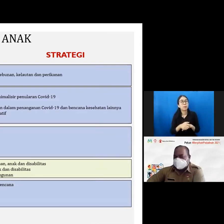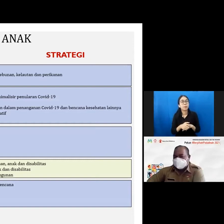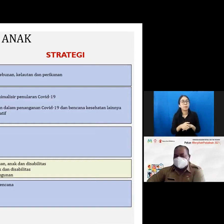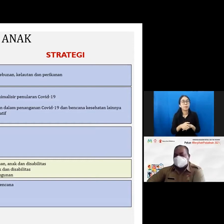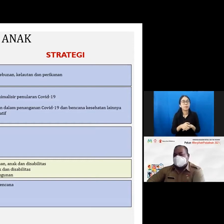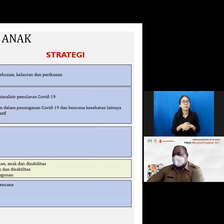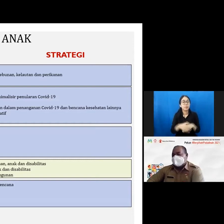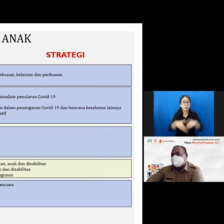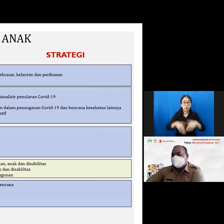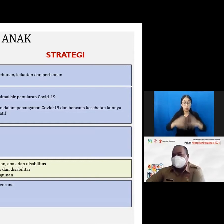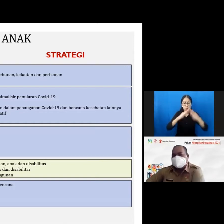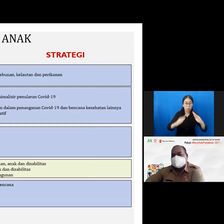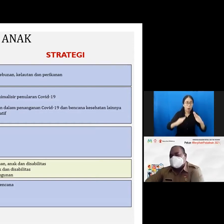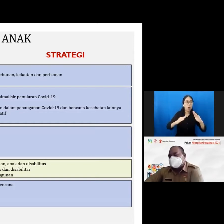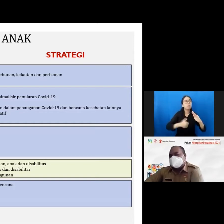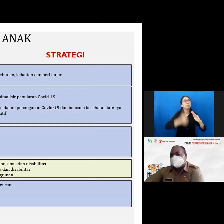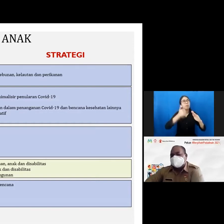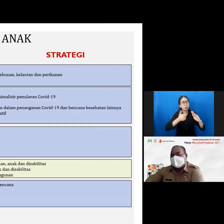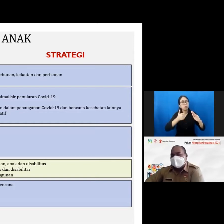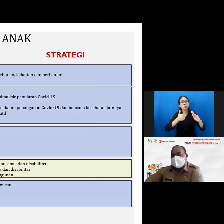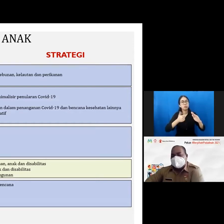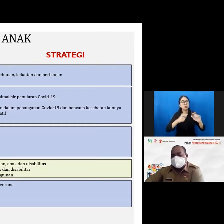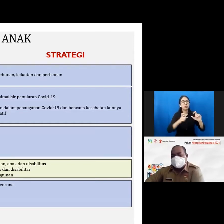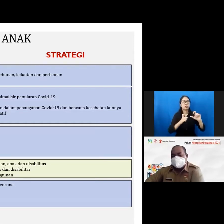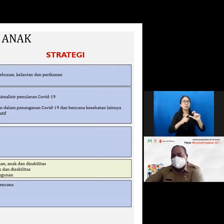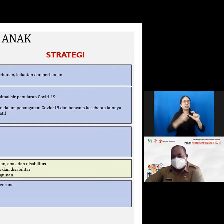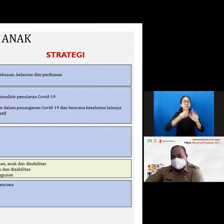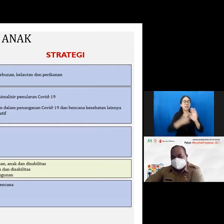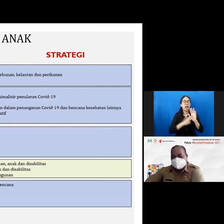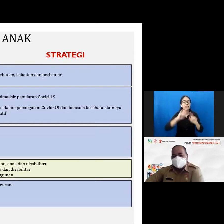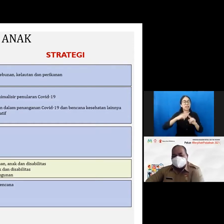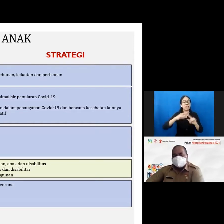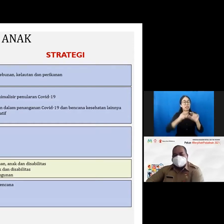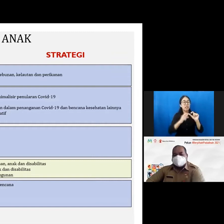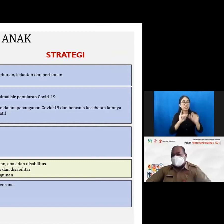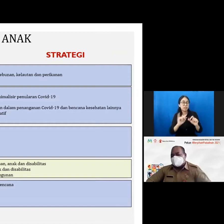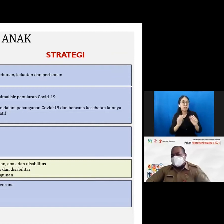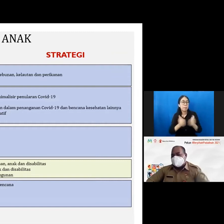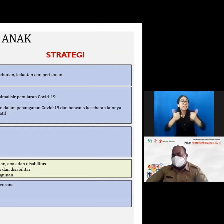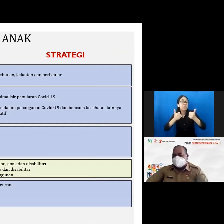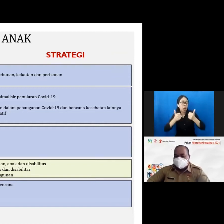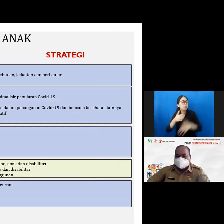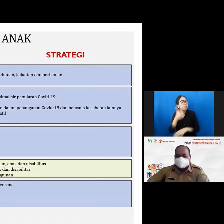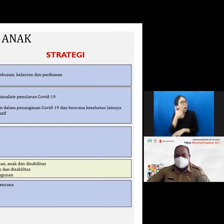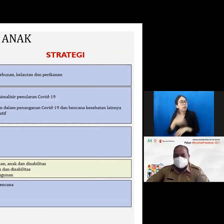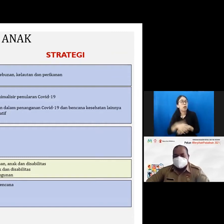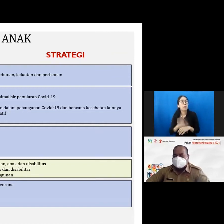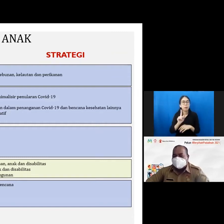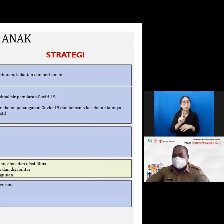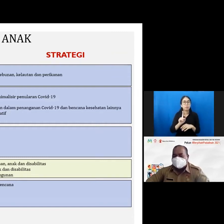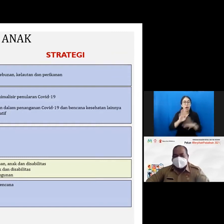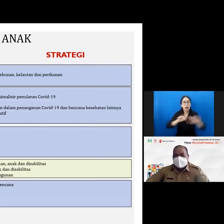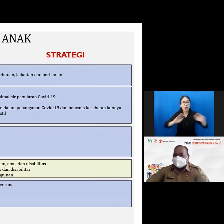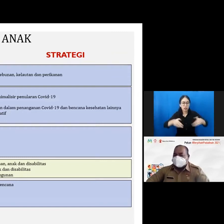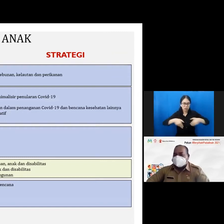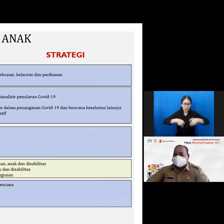layak kuni dan memiliki sanitasi yang baik karena kalau tidak anak-anak kita akan lahir dan bertumbuh